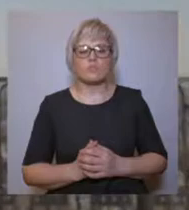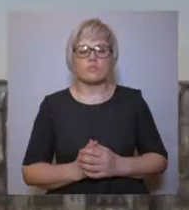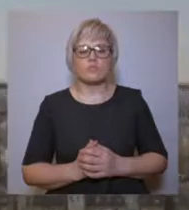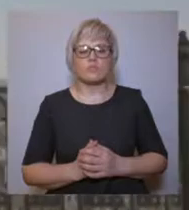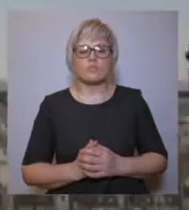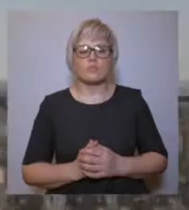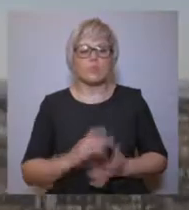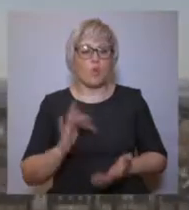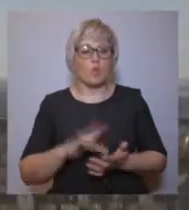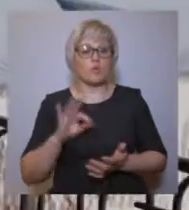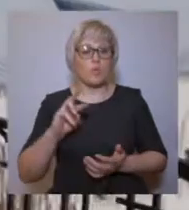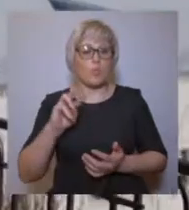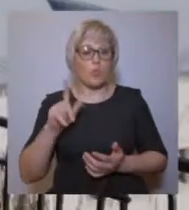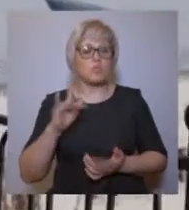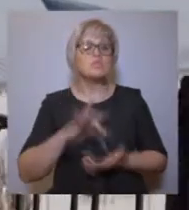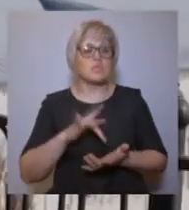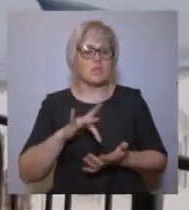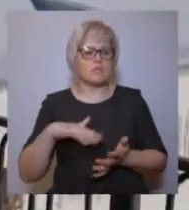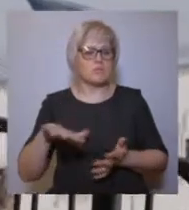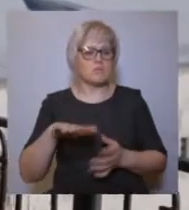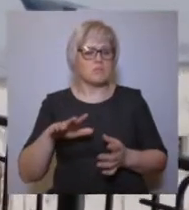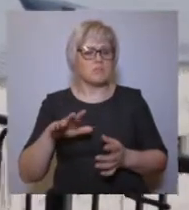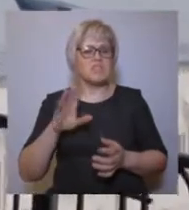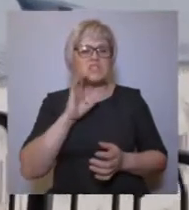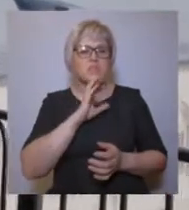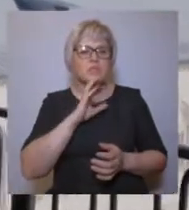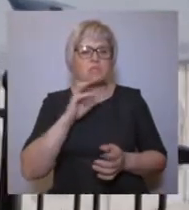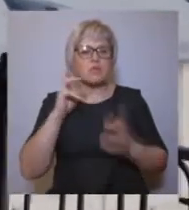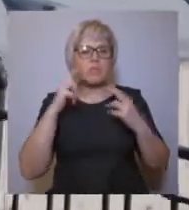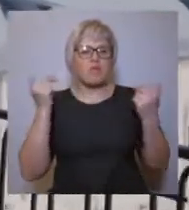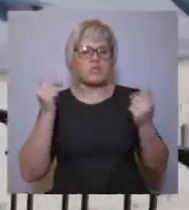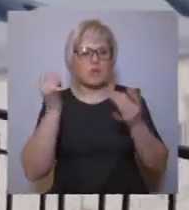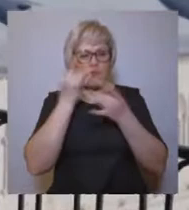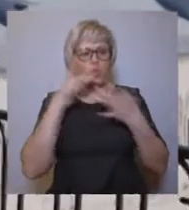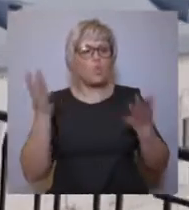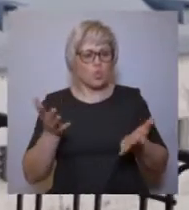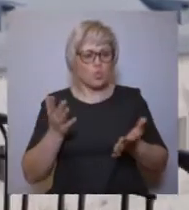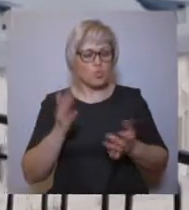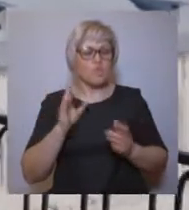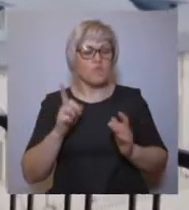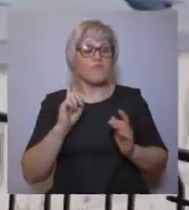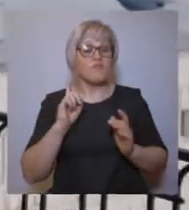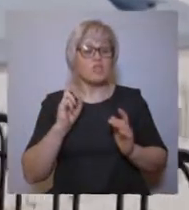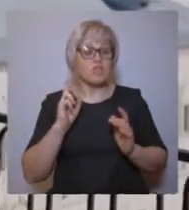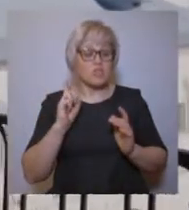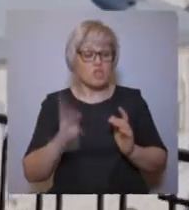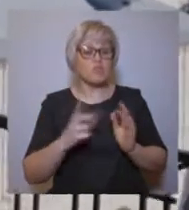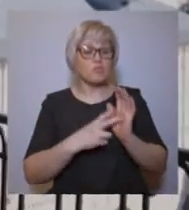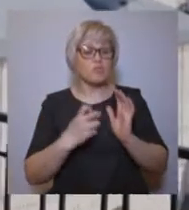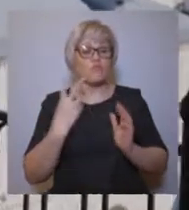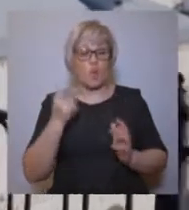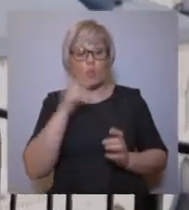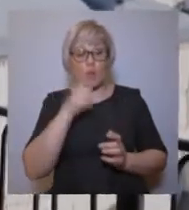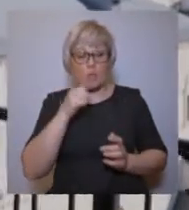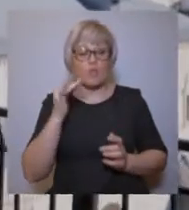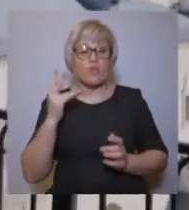Град Тобольск. Центр сибирского православия. Именно сюда, в 1702 году, наместник Брянского